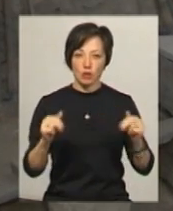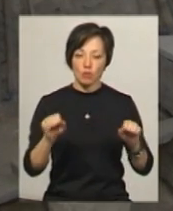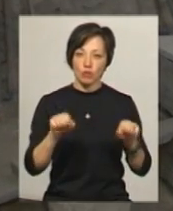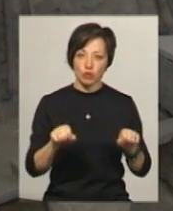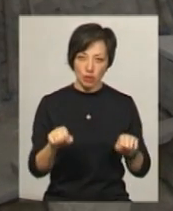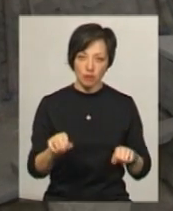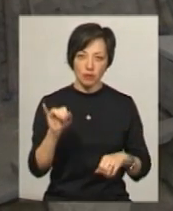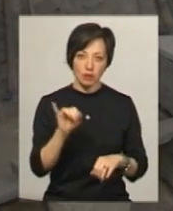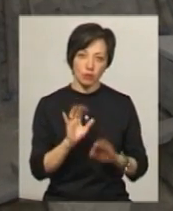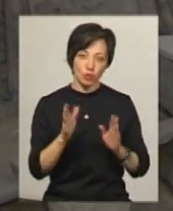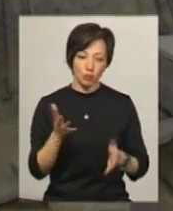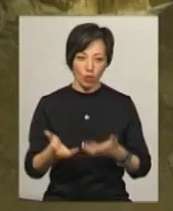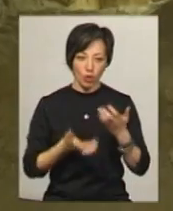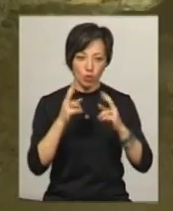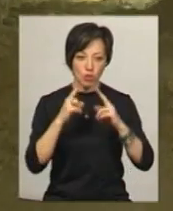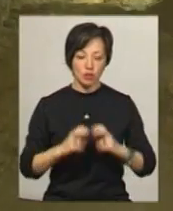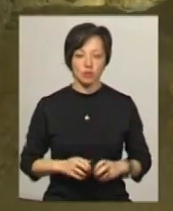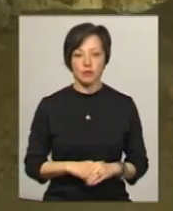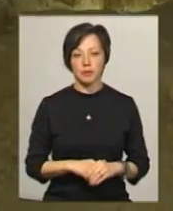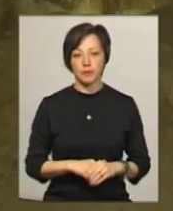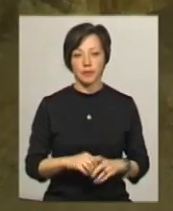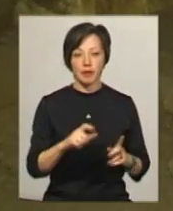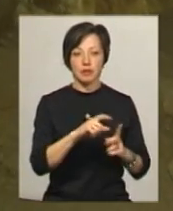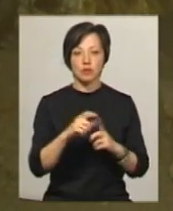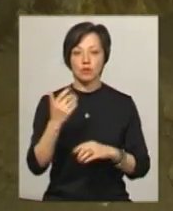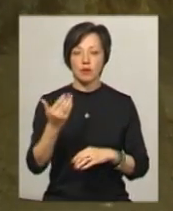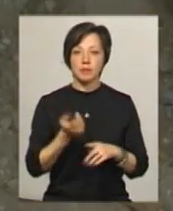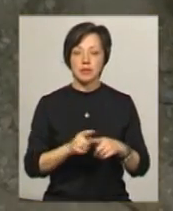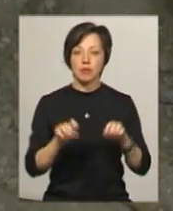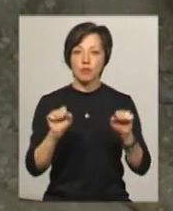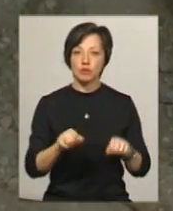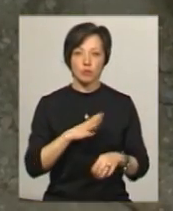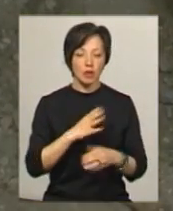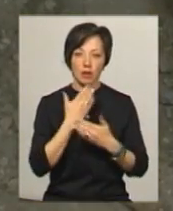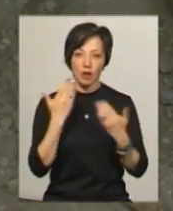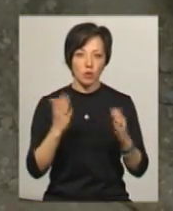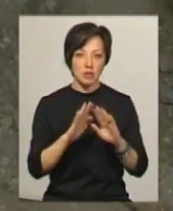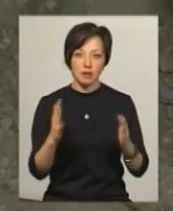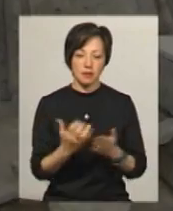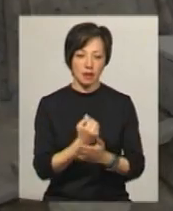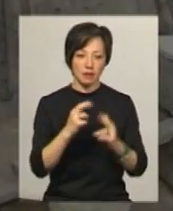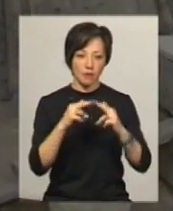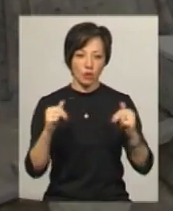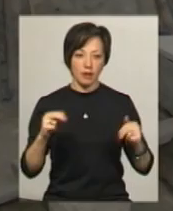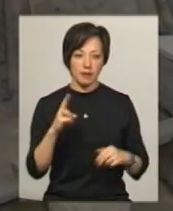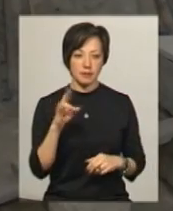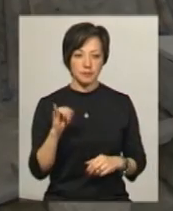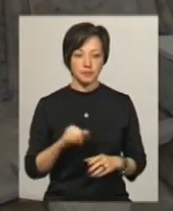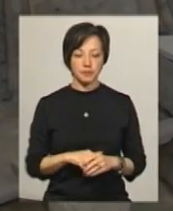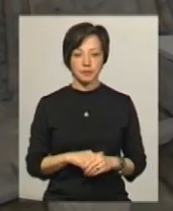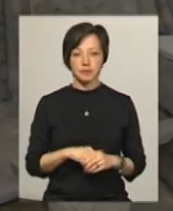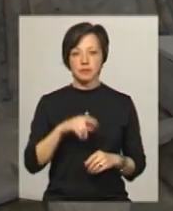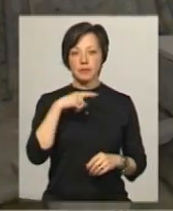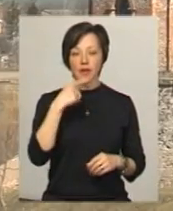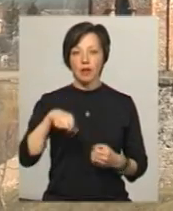можливо, ми і будемо досліджувати За словами Олега Погорільця, це може бути не остання знахідка у фортиці Археологи кажуть, що